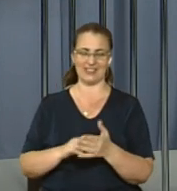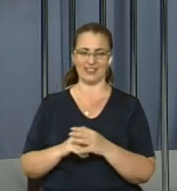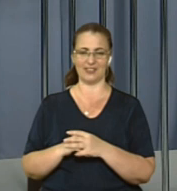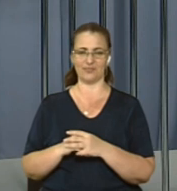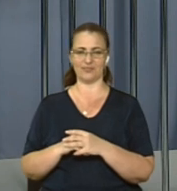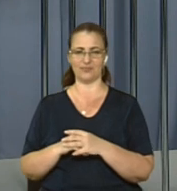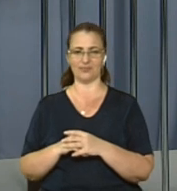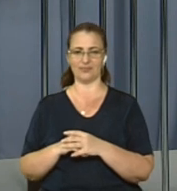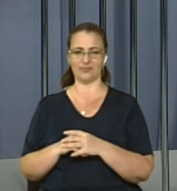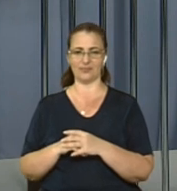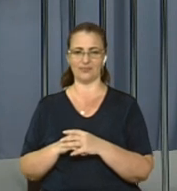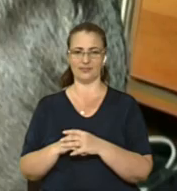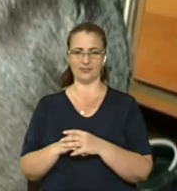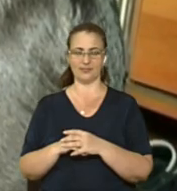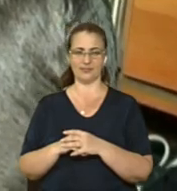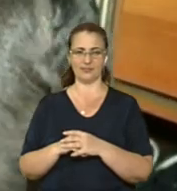кореспондентки Олени Данило.